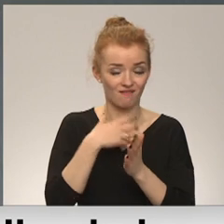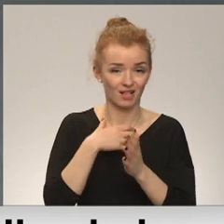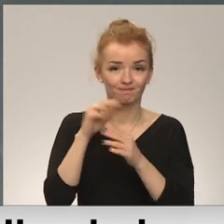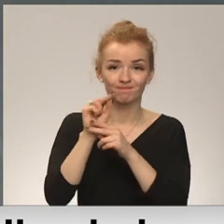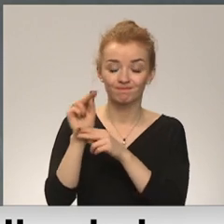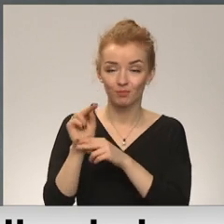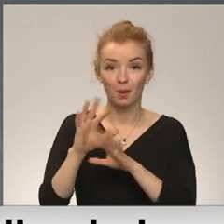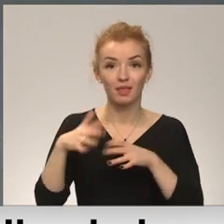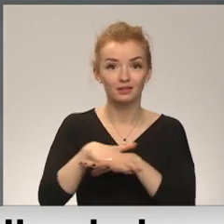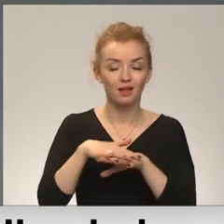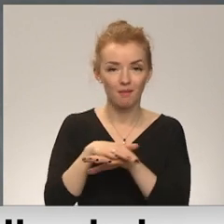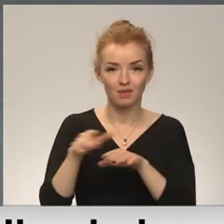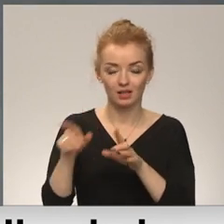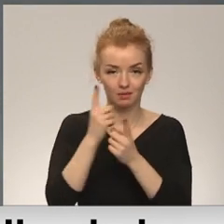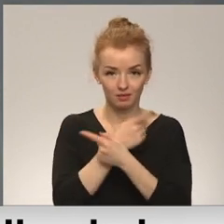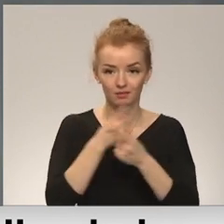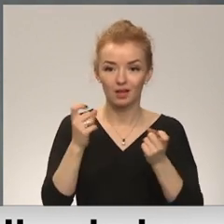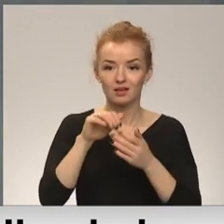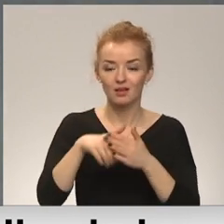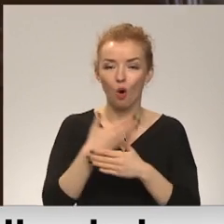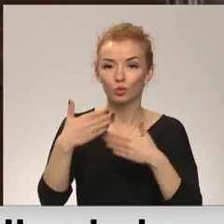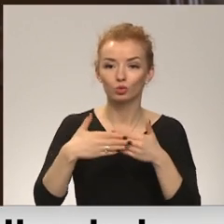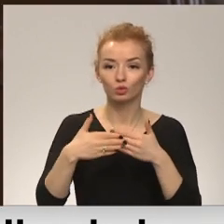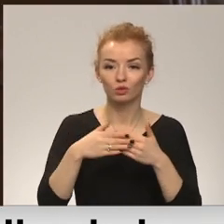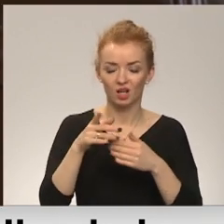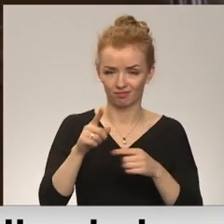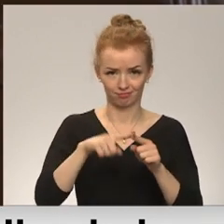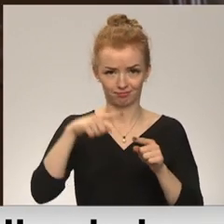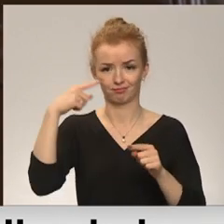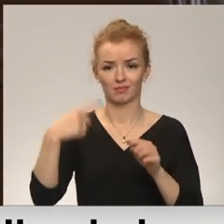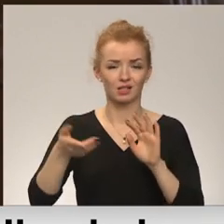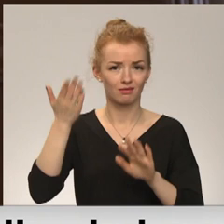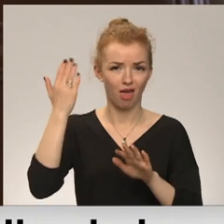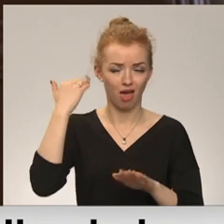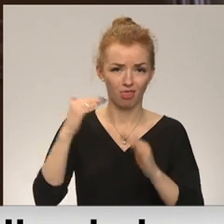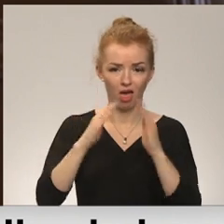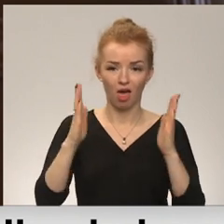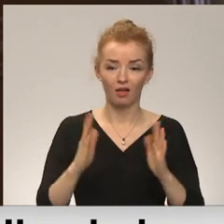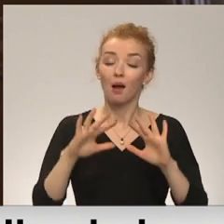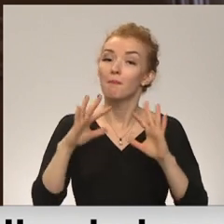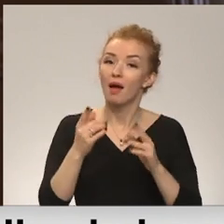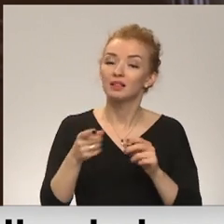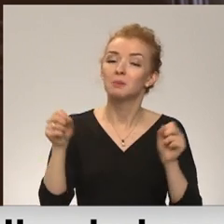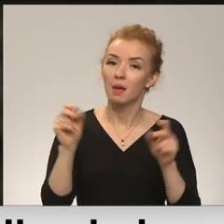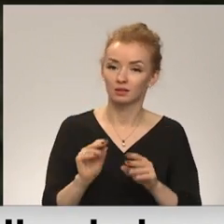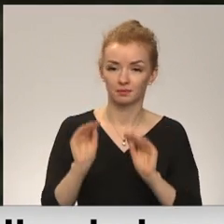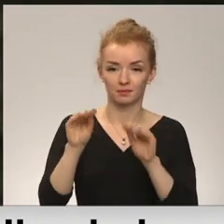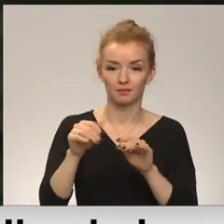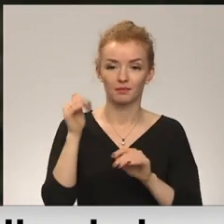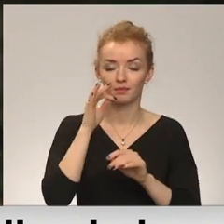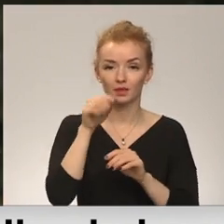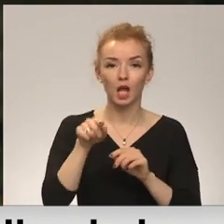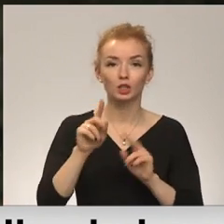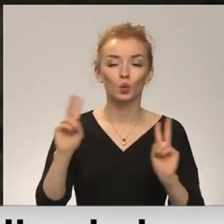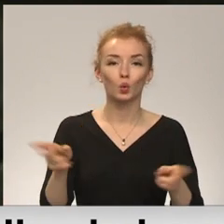sabiedrībā rezonansi izraisījušas pils jaunās durvis, kas šķietami neiekļojas senatnīga jēkā, taču tam esot savus pamatojums. Tās ir